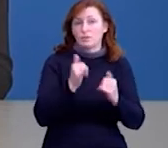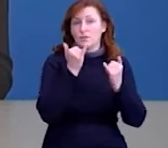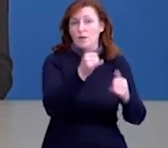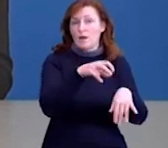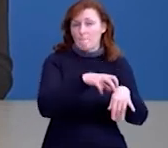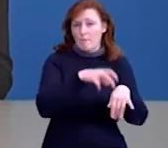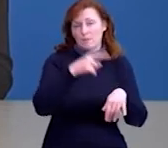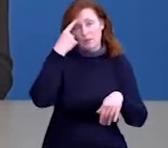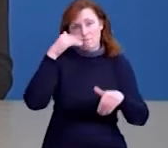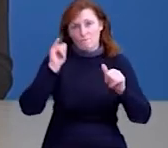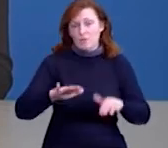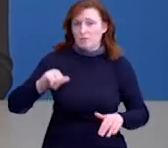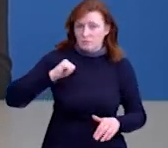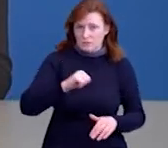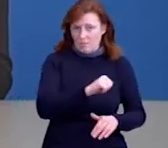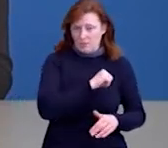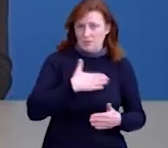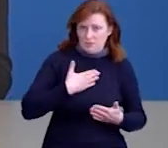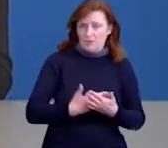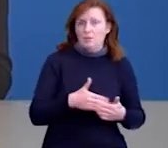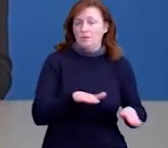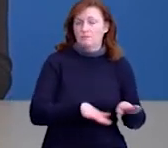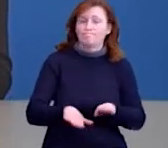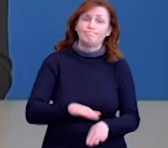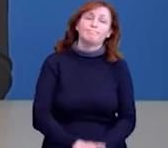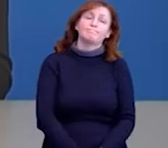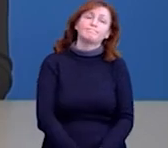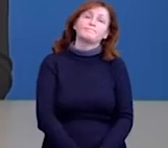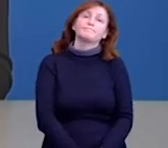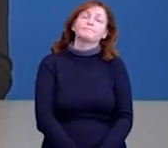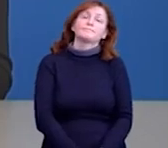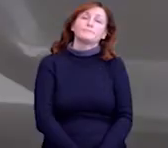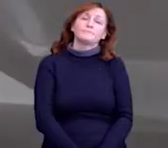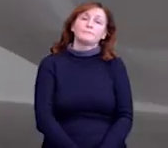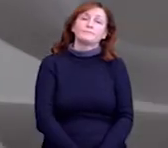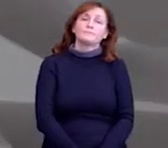вирішили самостійно, бо не могли ніде їх замовити. Деталі в сюжеті Аліни Клименко.